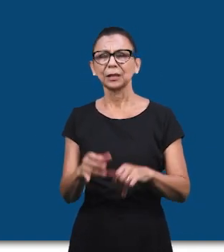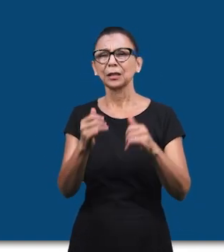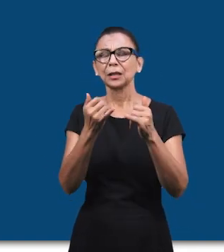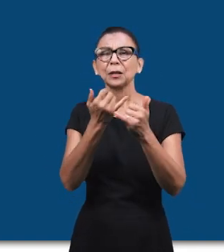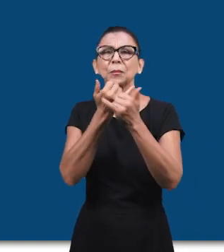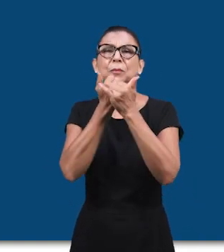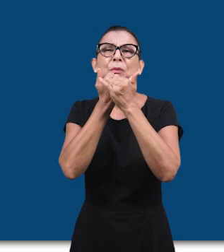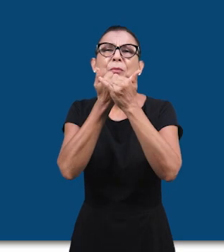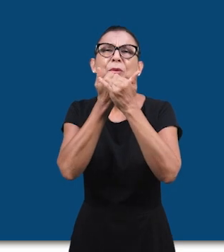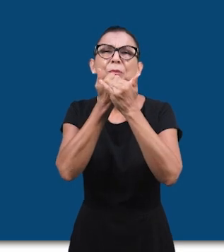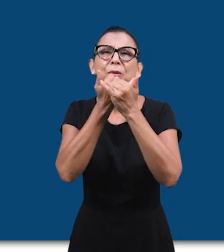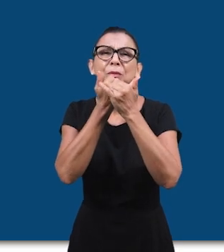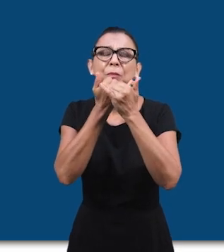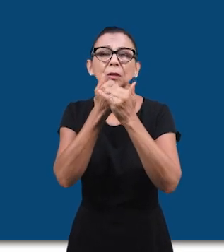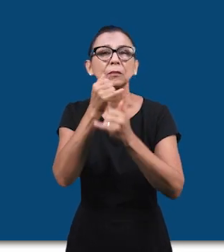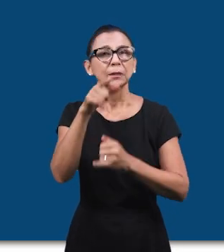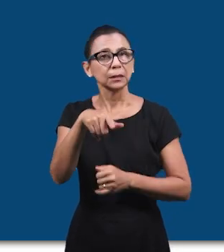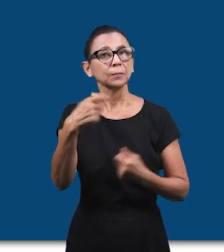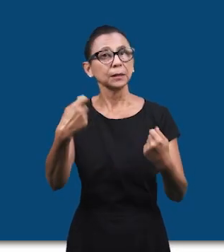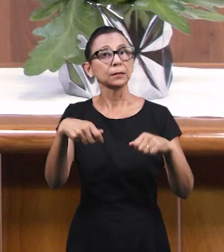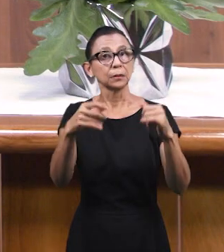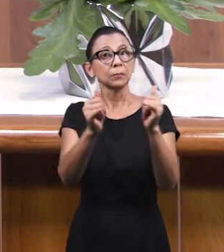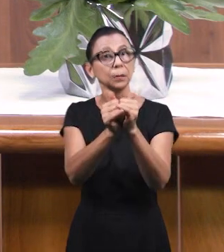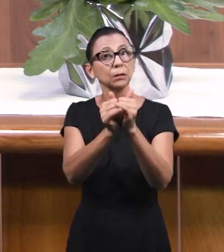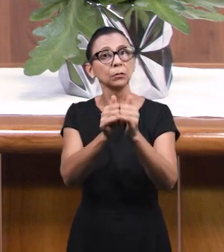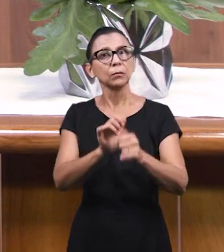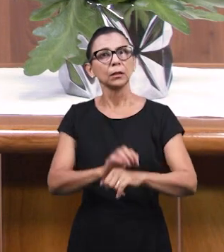И попросит прощения – прощай.